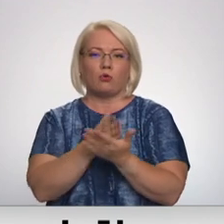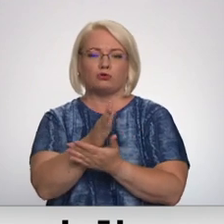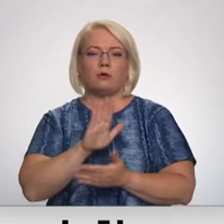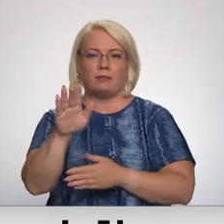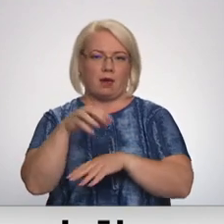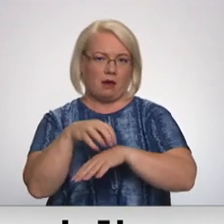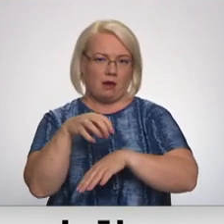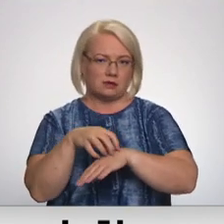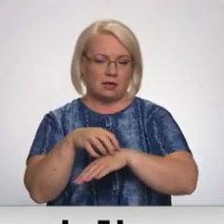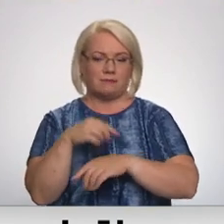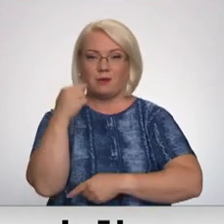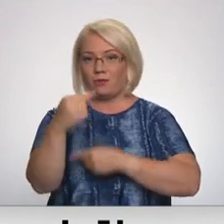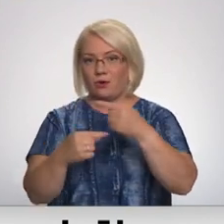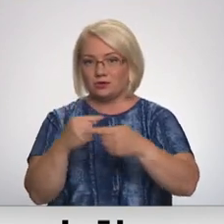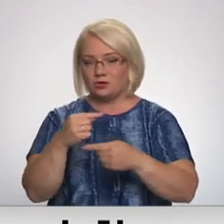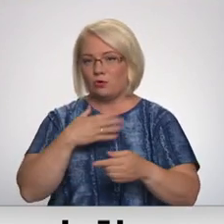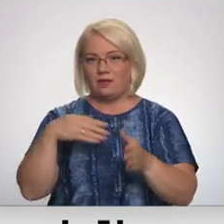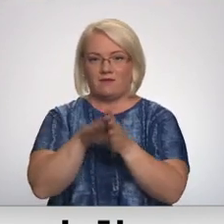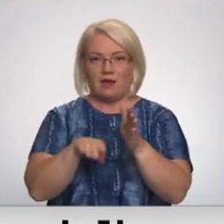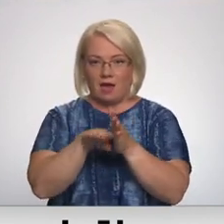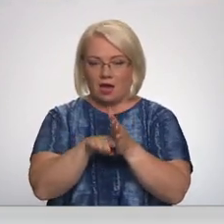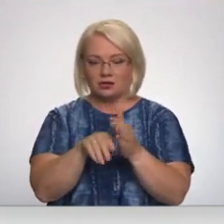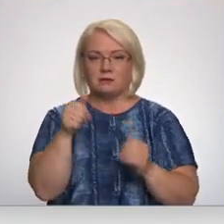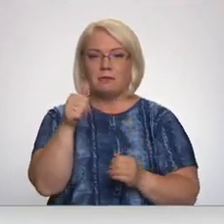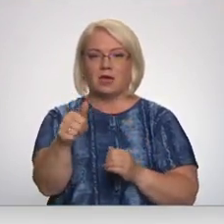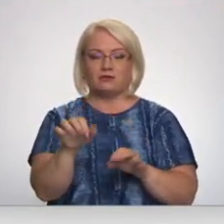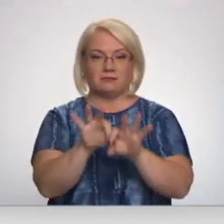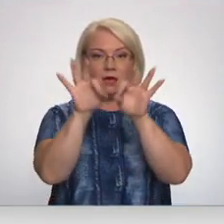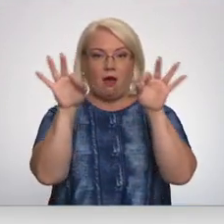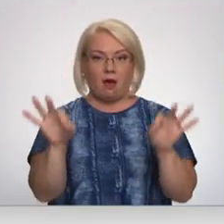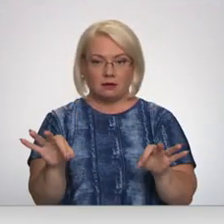Proces ir ļoti vienkārši. Spiežam, lai sāktu.